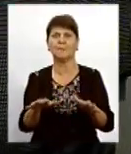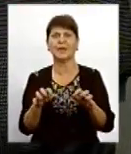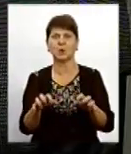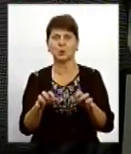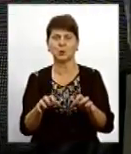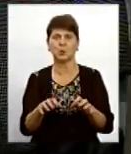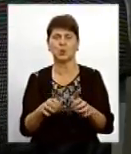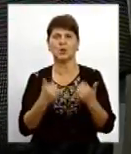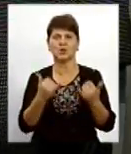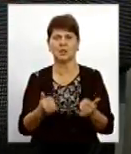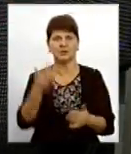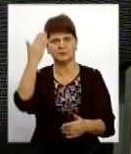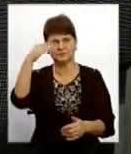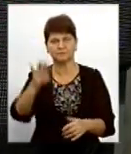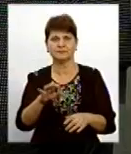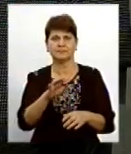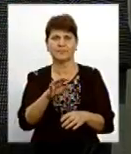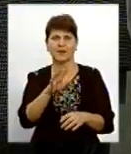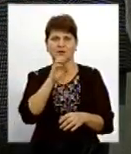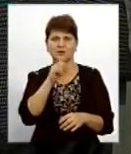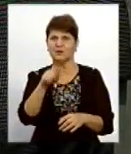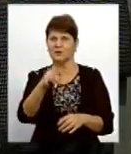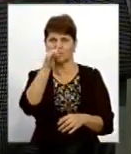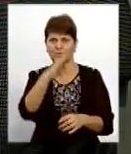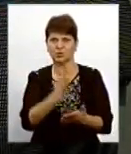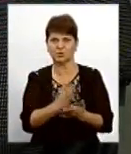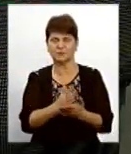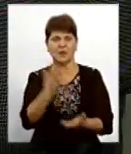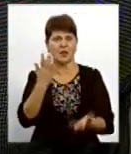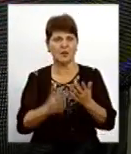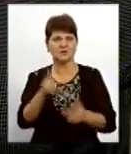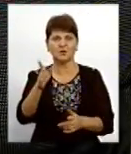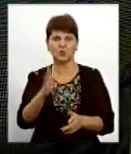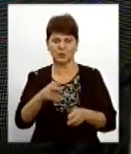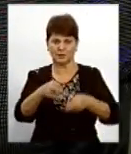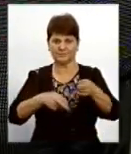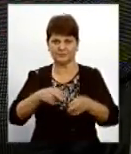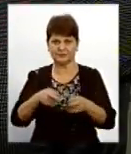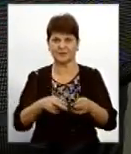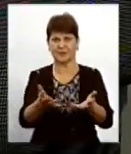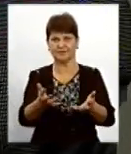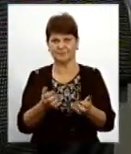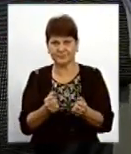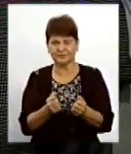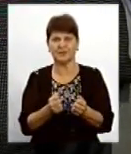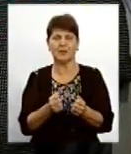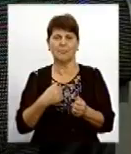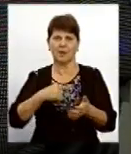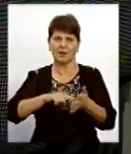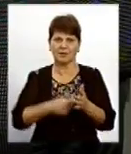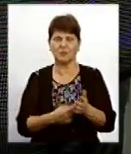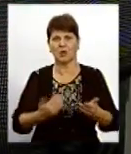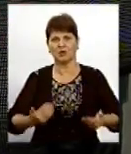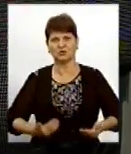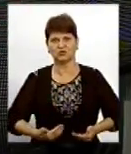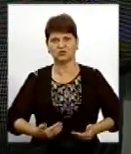інший від. Вони не можуть існувати в притулку, в клітках, самі розуміти. Якщо вони будуть перестерилізовані, вакциновані, ми наполягаємо на тому, щоб вони жили в